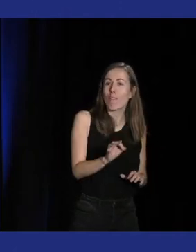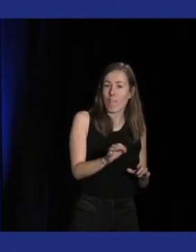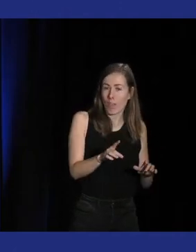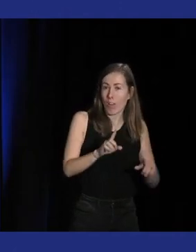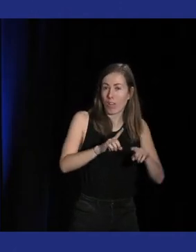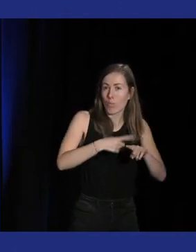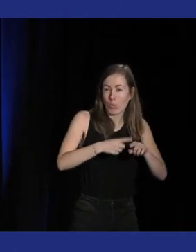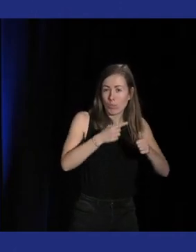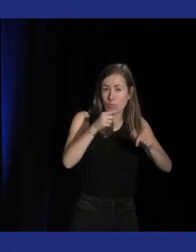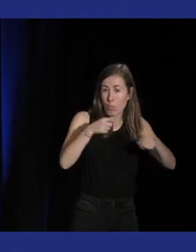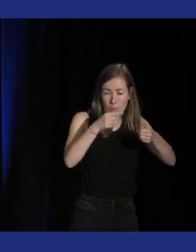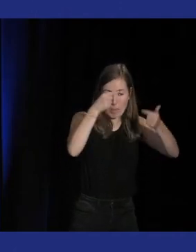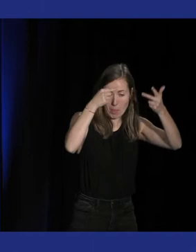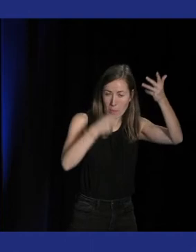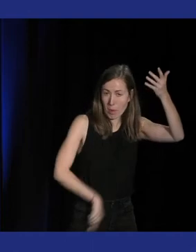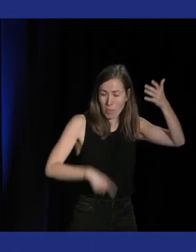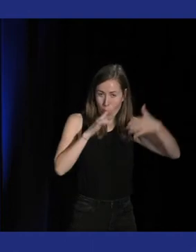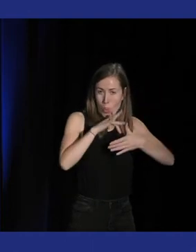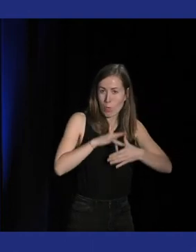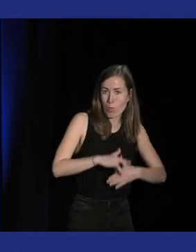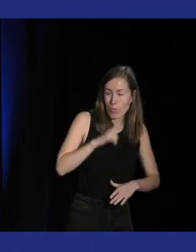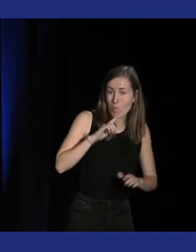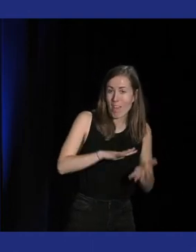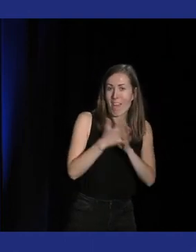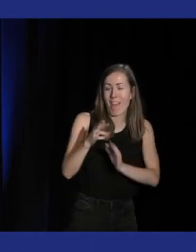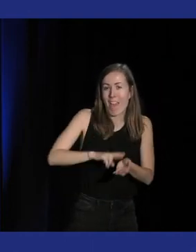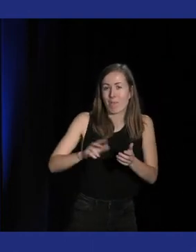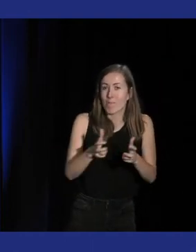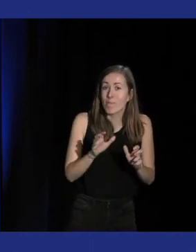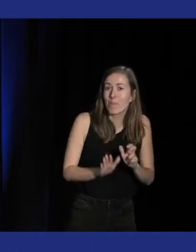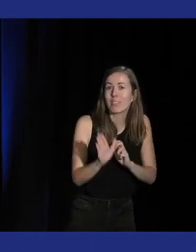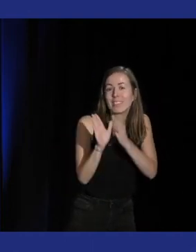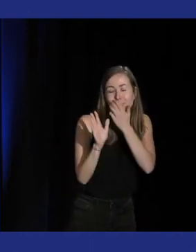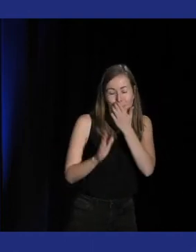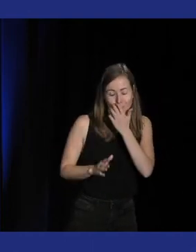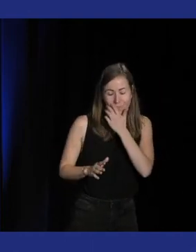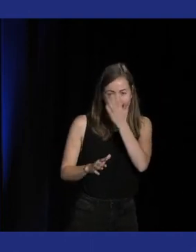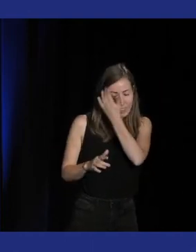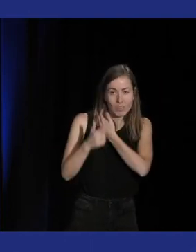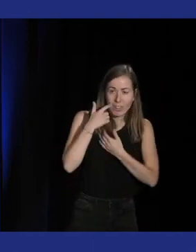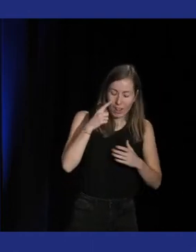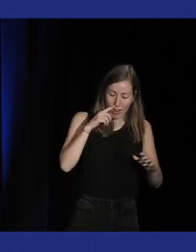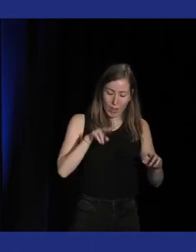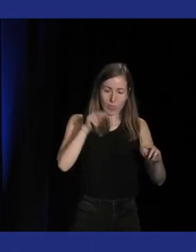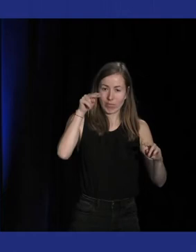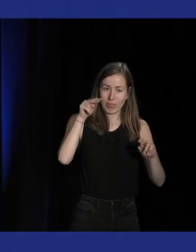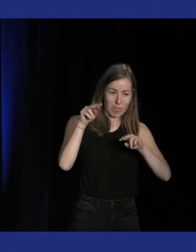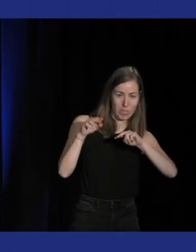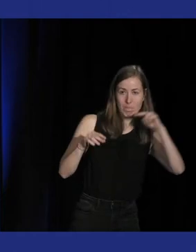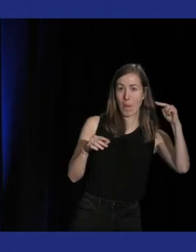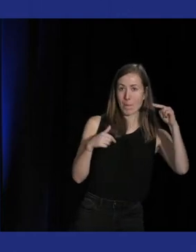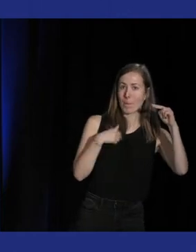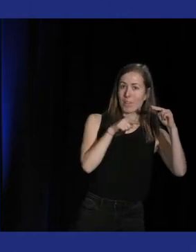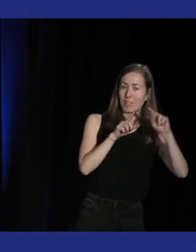est-ce que ça permet, est-ce que vous imaginez que c une sorte de redécouverte et qu veut les comprendre différemment parce qu'on a une interaction différente